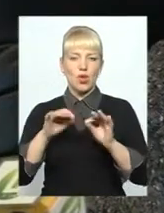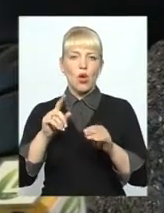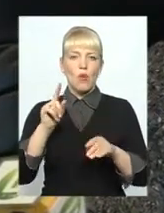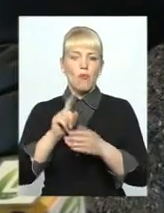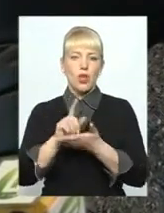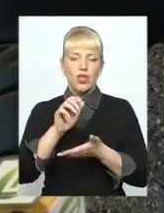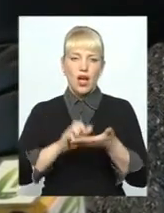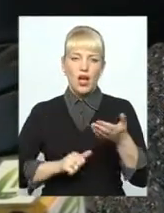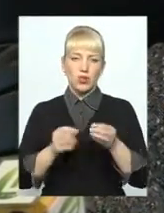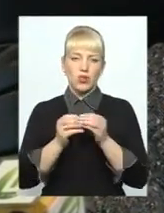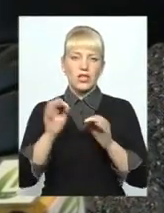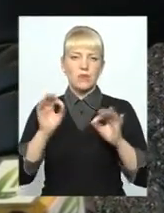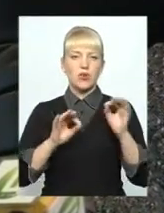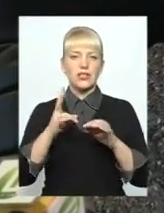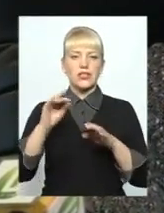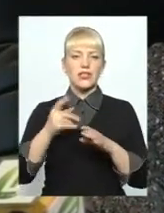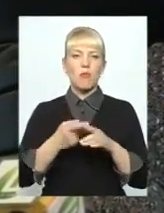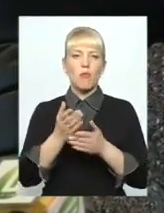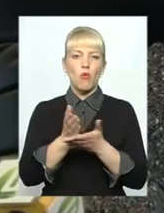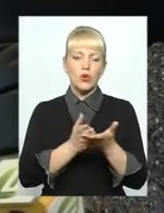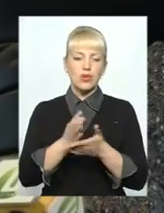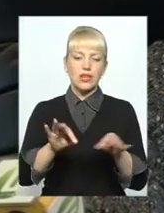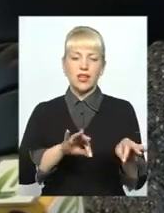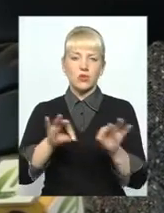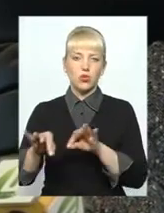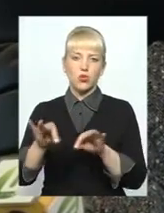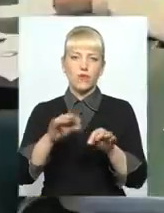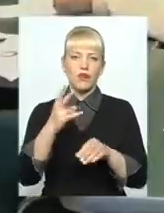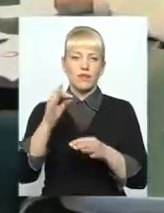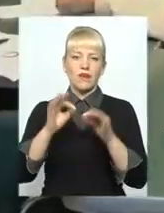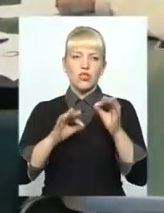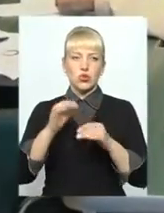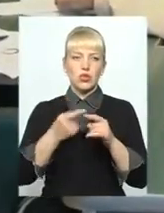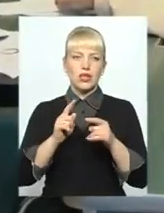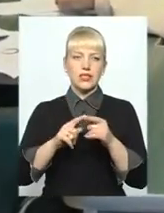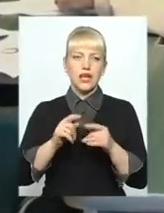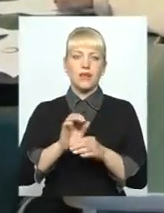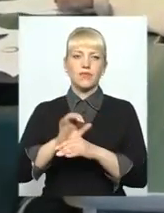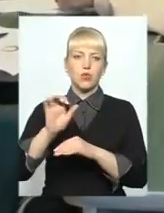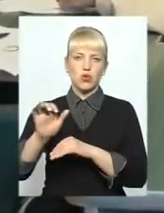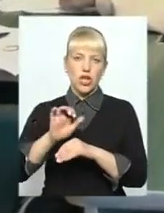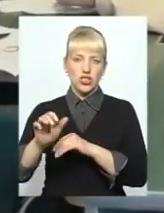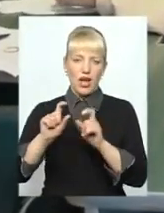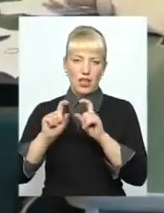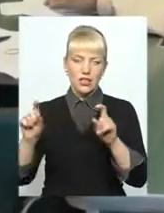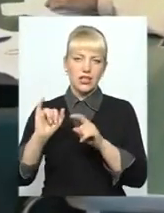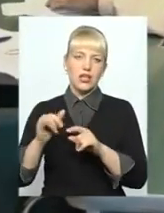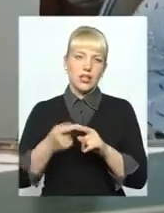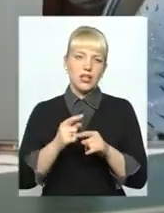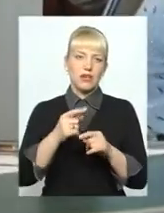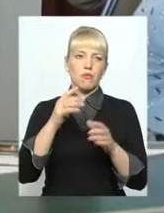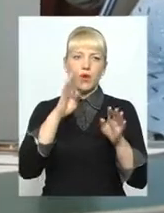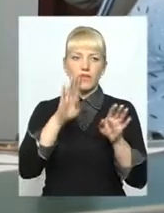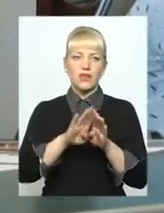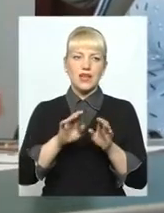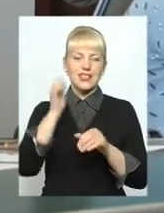– це послуги розподілою транспортування, 2% – торгована цінка постачальника і 1% – націнка нафтогазу. У порівнянні зі старою